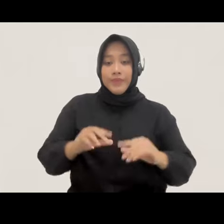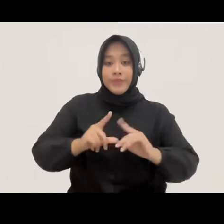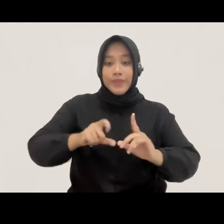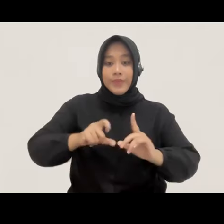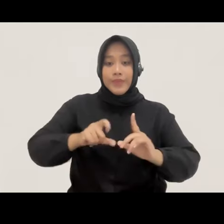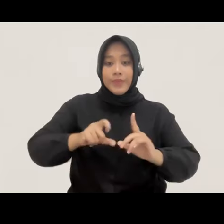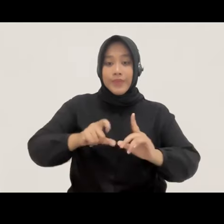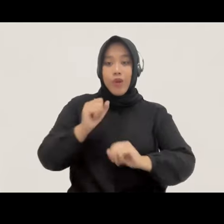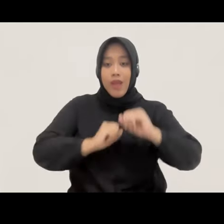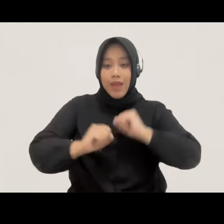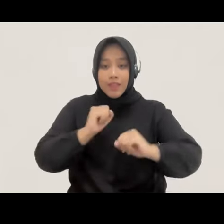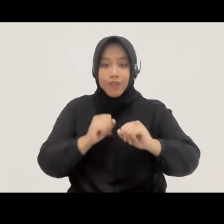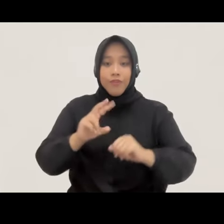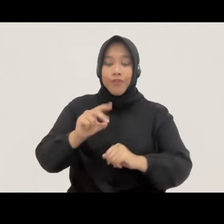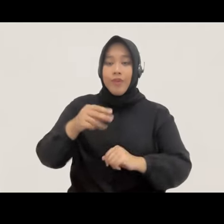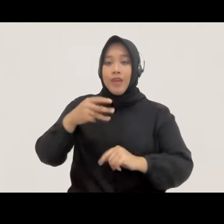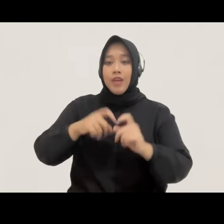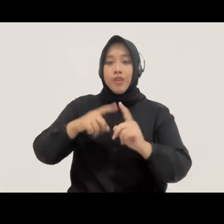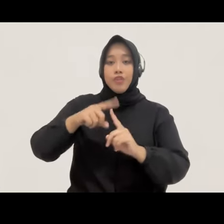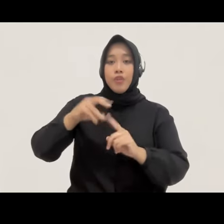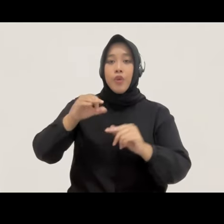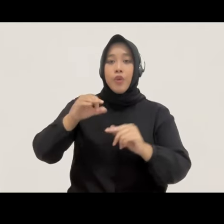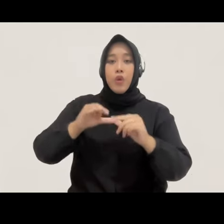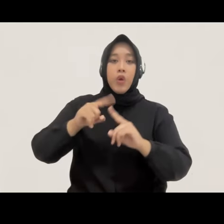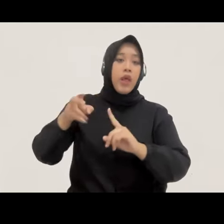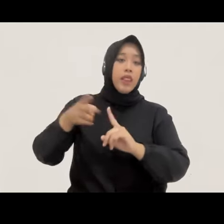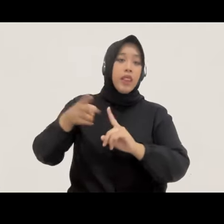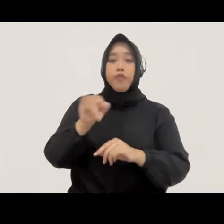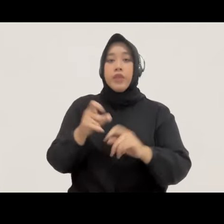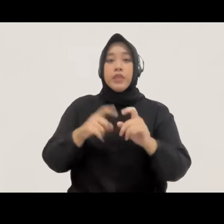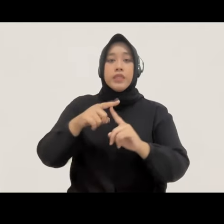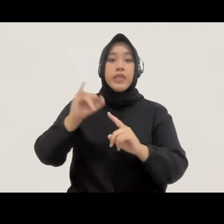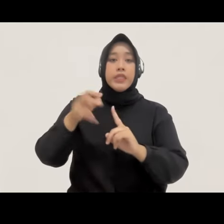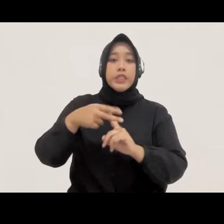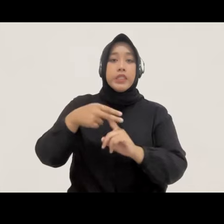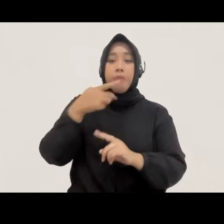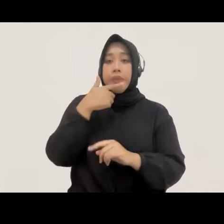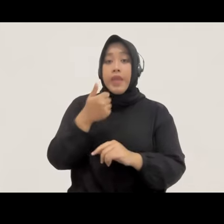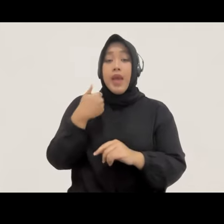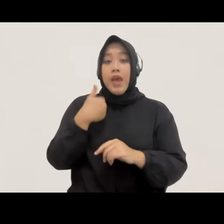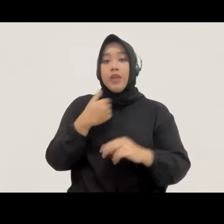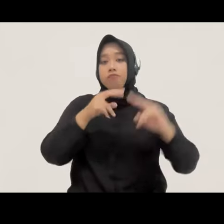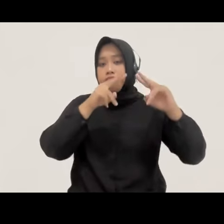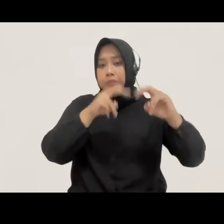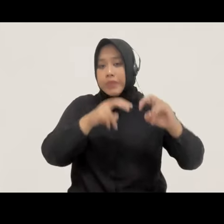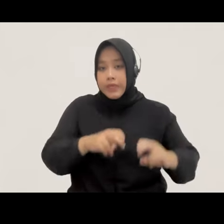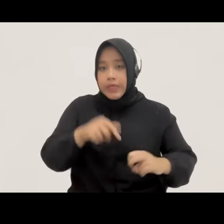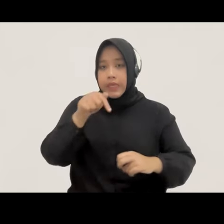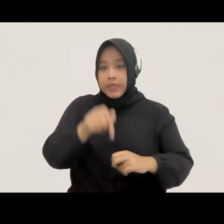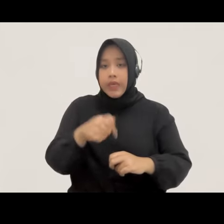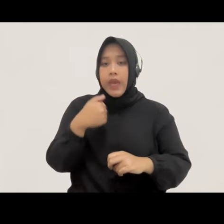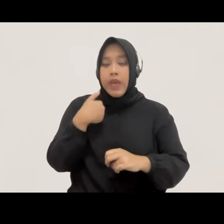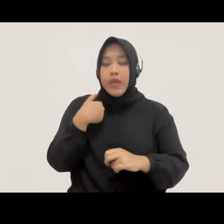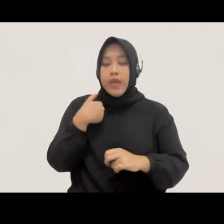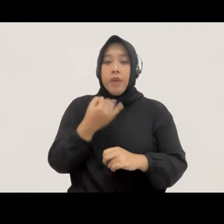restoratif justice juga menjadi penting. Namun ada juga di dalam studi ini ditemukan bahwa ada beberapa